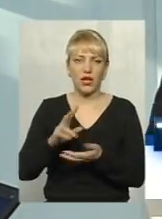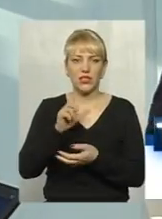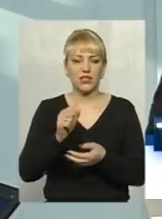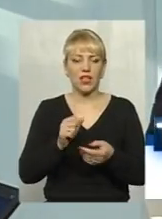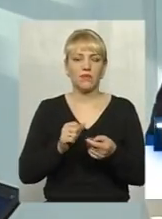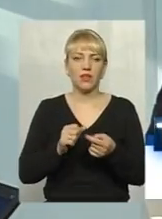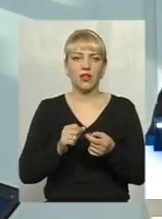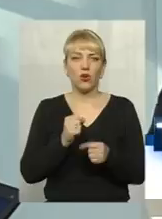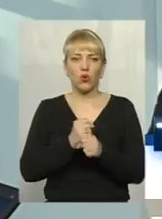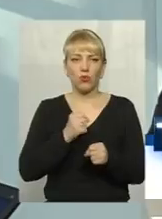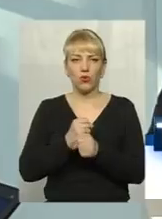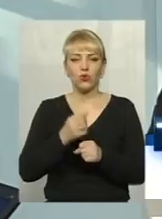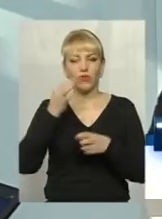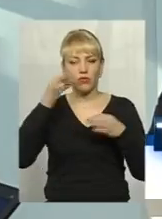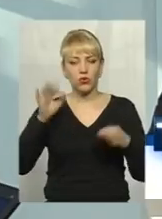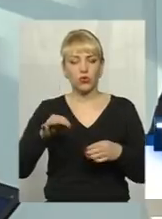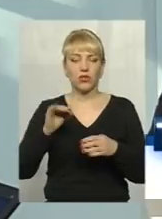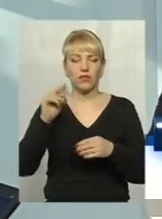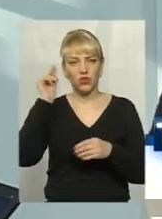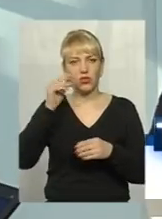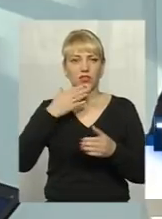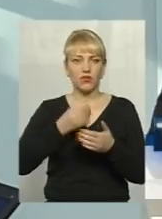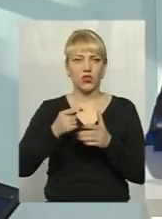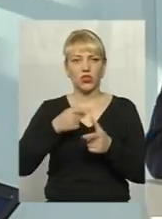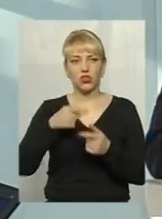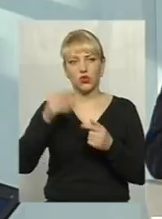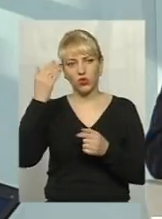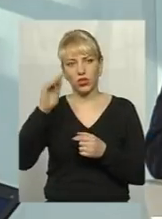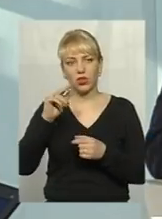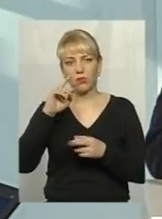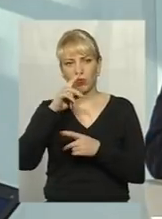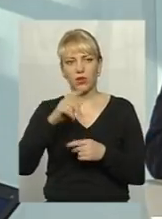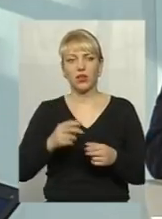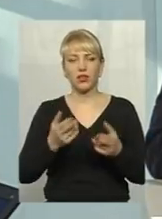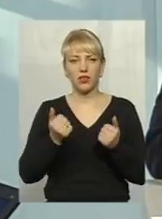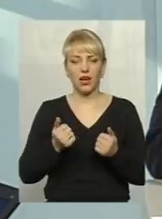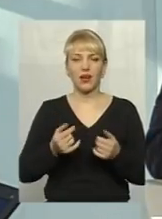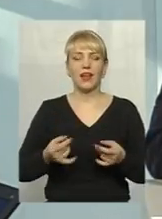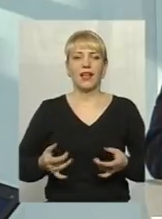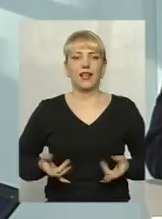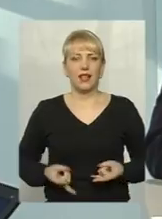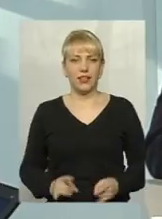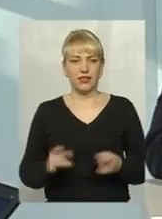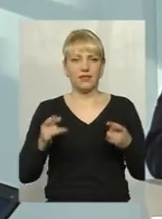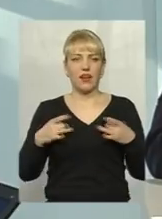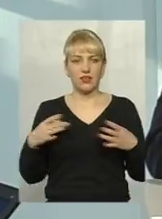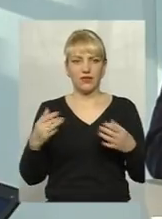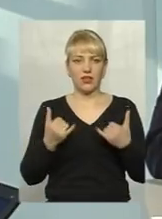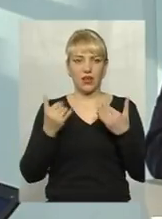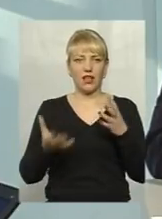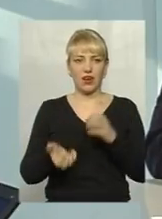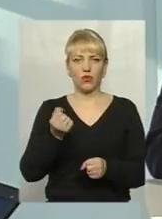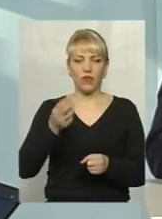вдосконалюється і вчиться на своїх чи на чужих помилках. Так, звичайно, різдвяні свята для рятувальників Хмельниччини